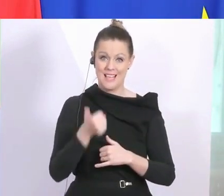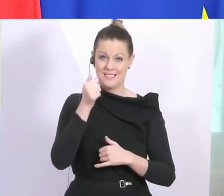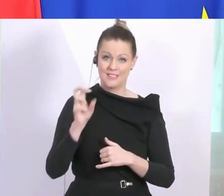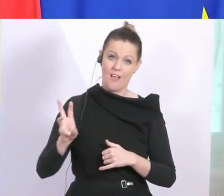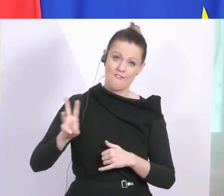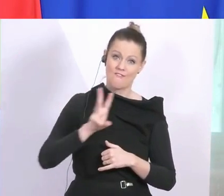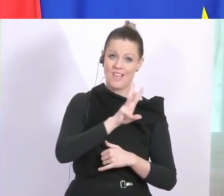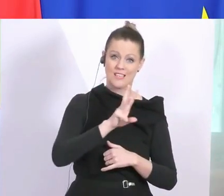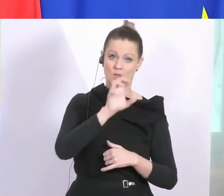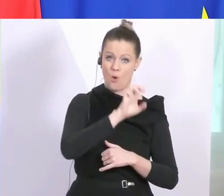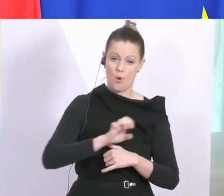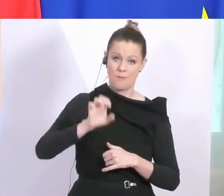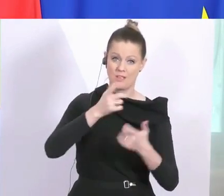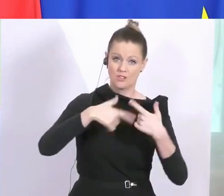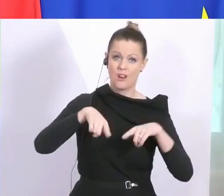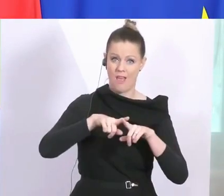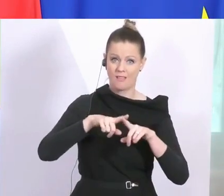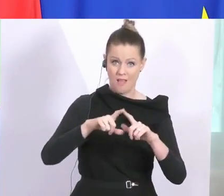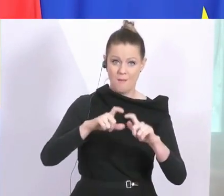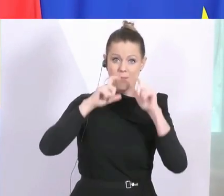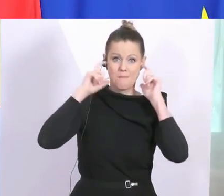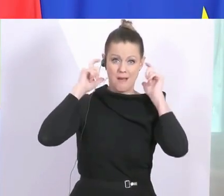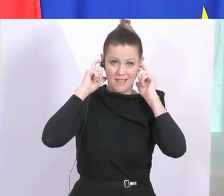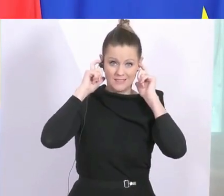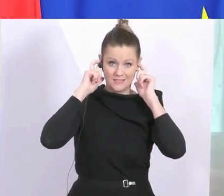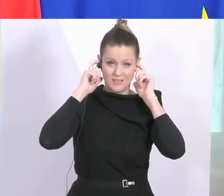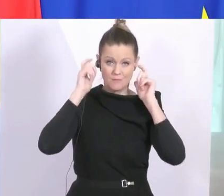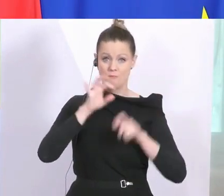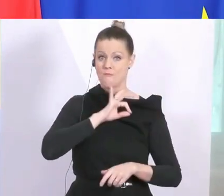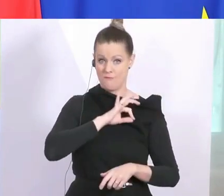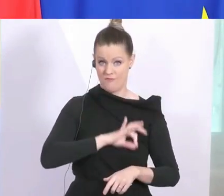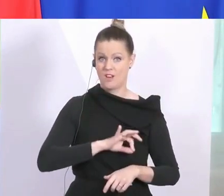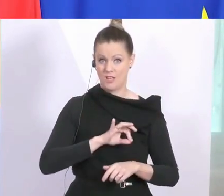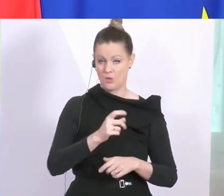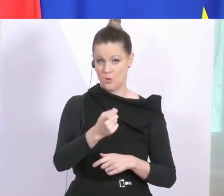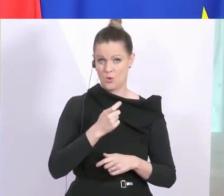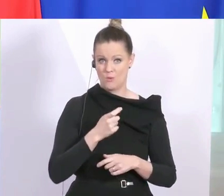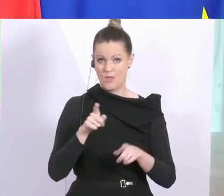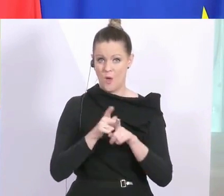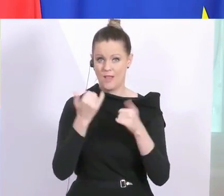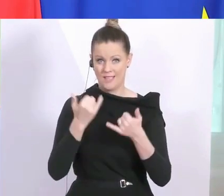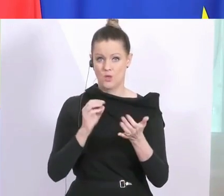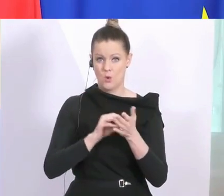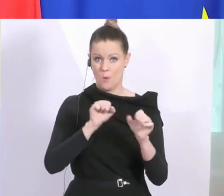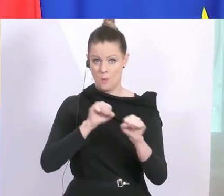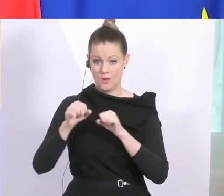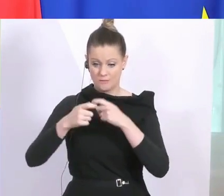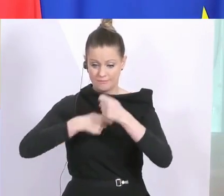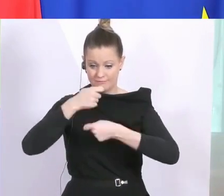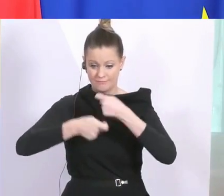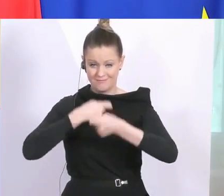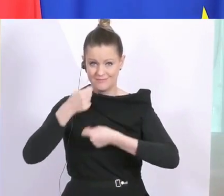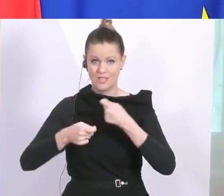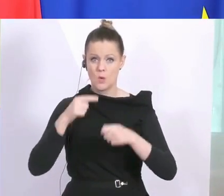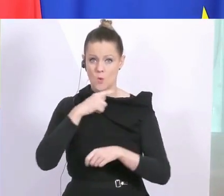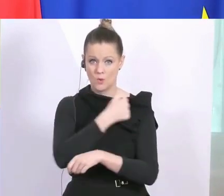das Tragen von Masken setzt. Wir haben noch Möglichkeiten, arbeiten gerade an der Verbesserung der Rotkreuz